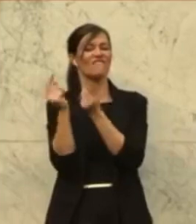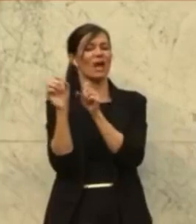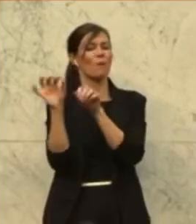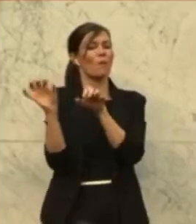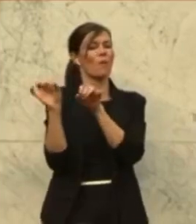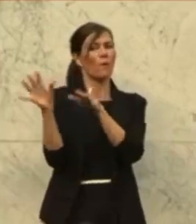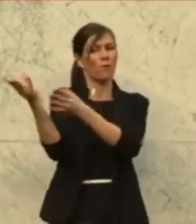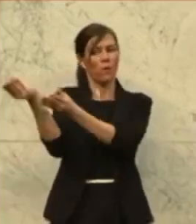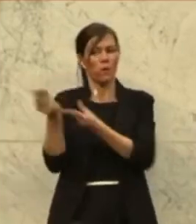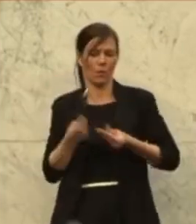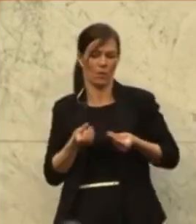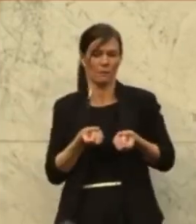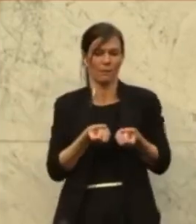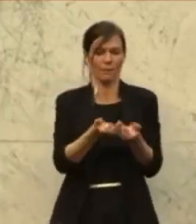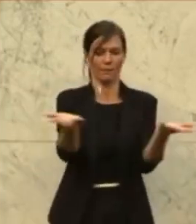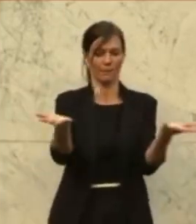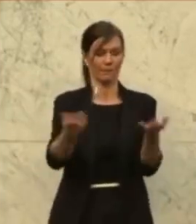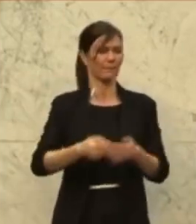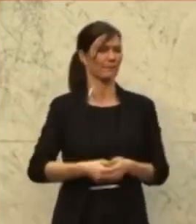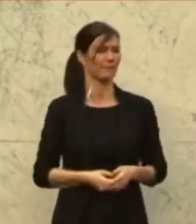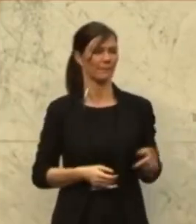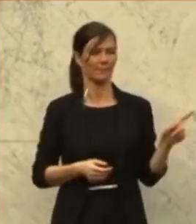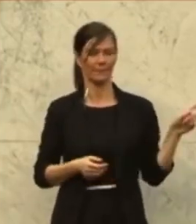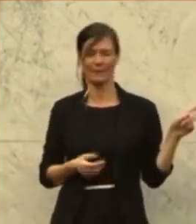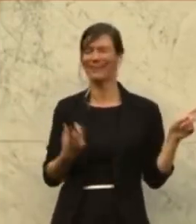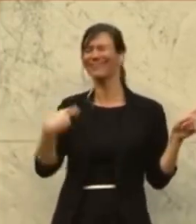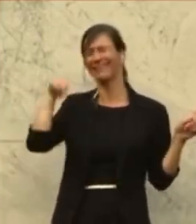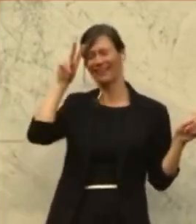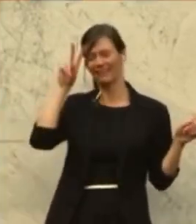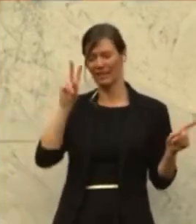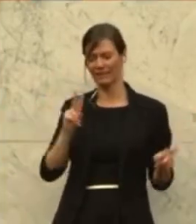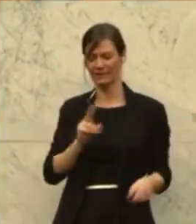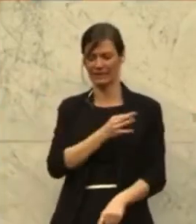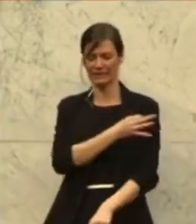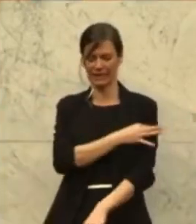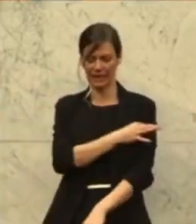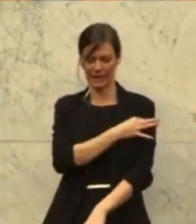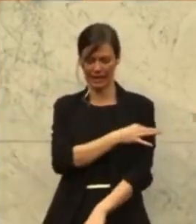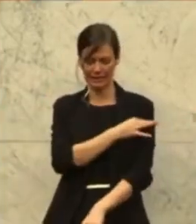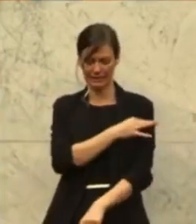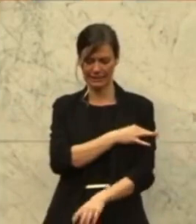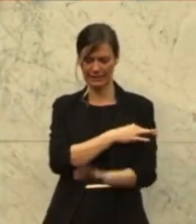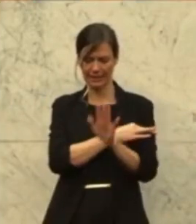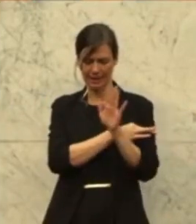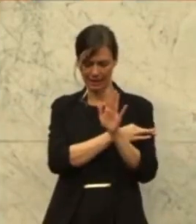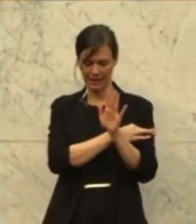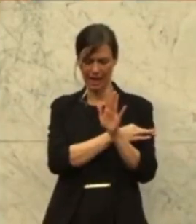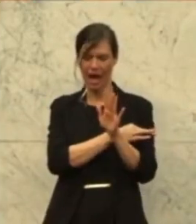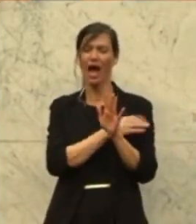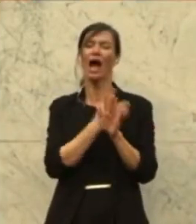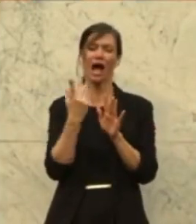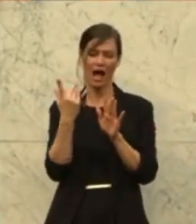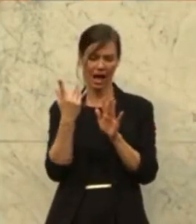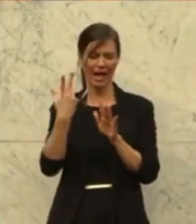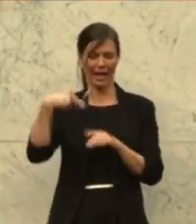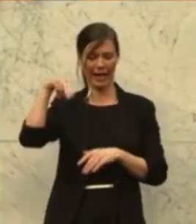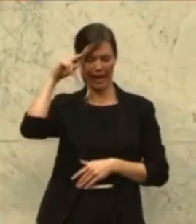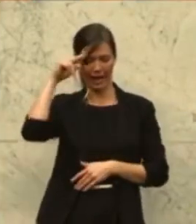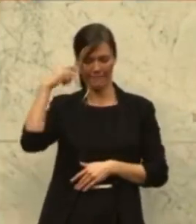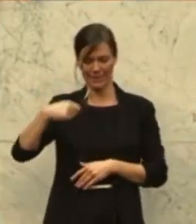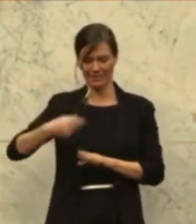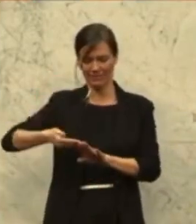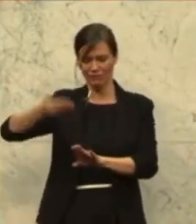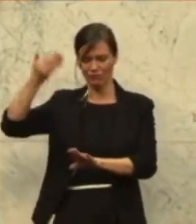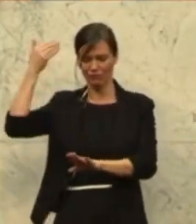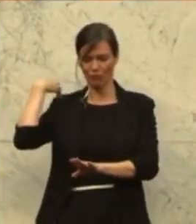schon, es wurde ja... Herr Vizekanzler, Herr Vizekanzler, dieser Appell, der Herr Präsident in seiner